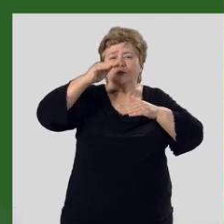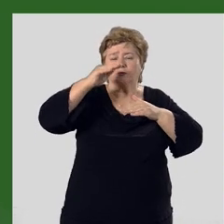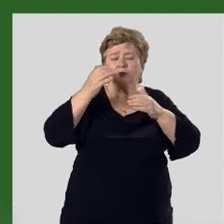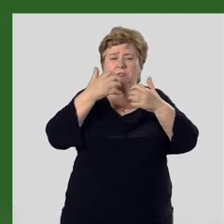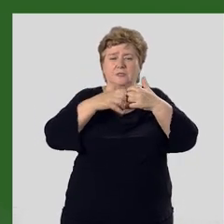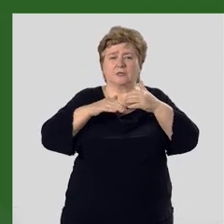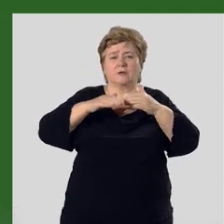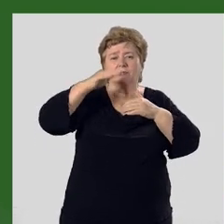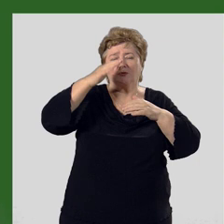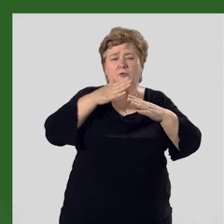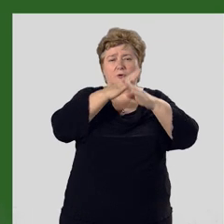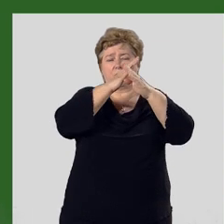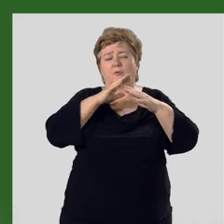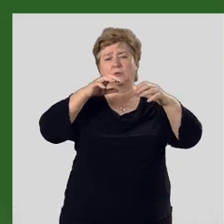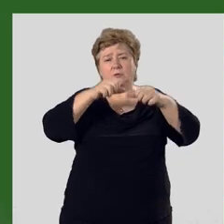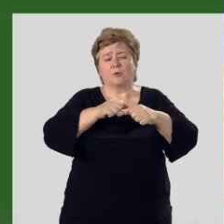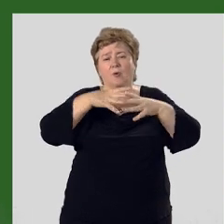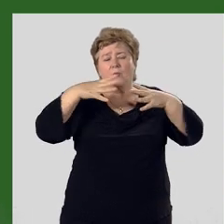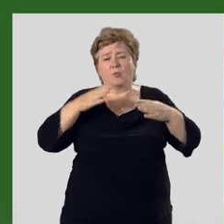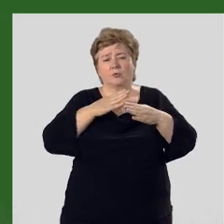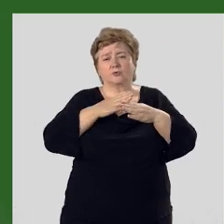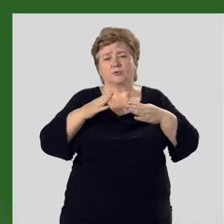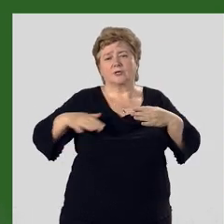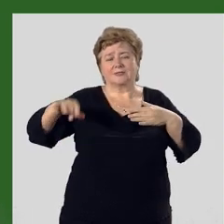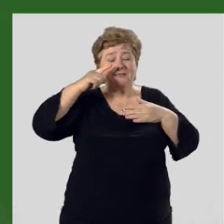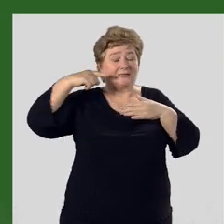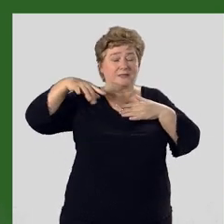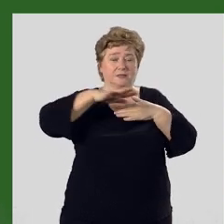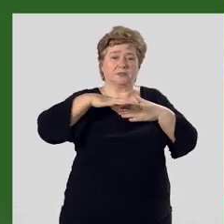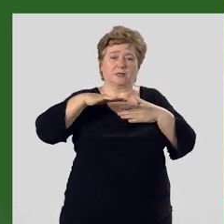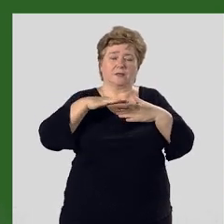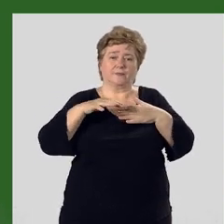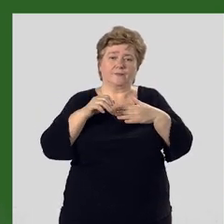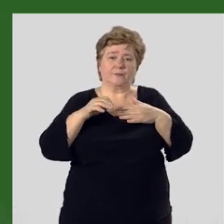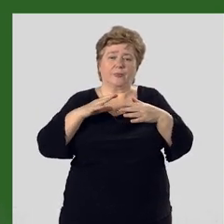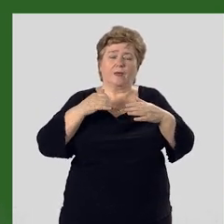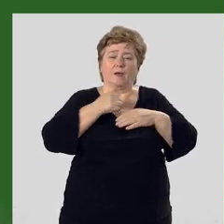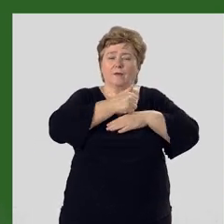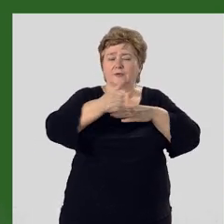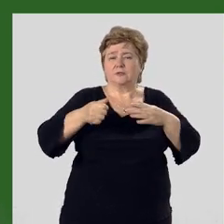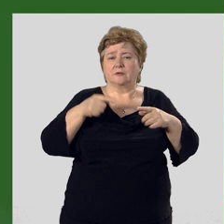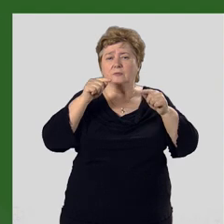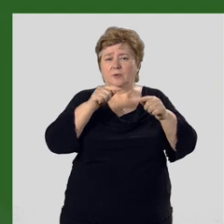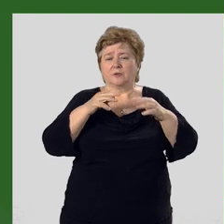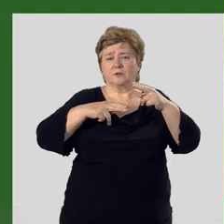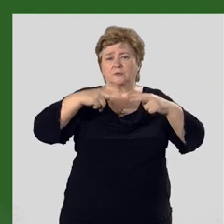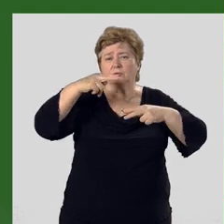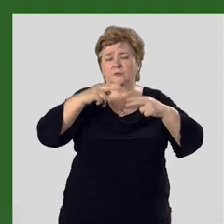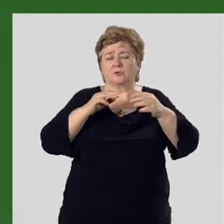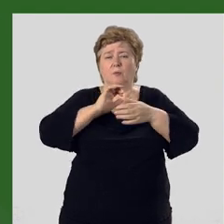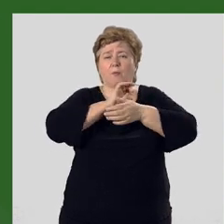и средневысоких гор занимают большую часть территории Кыргызстана. В основном они сложены